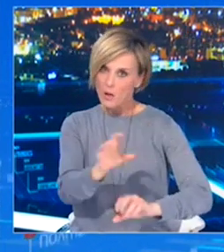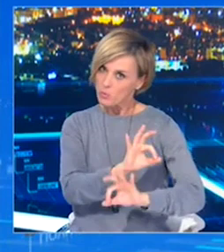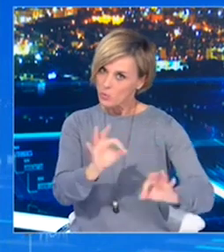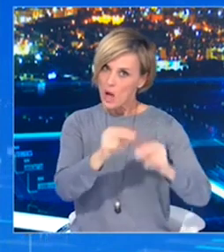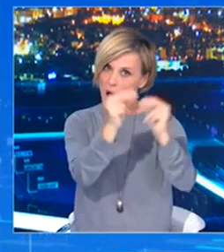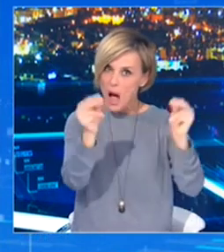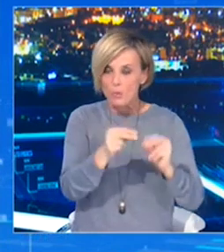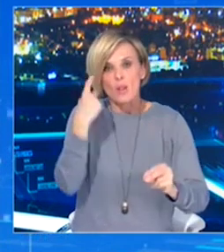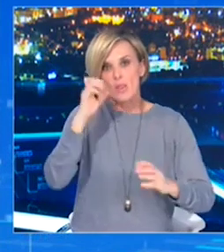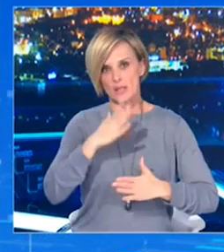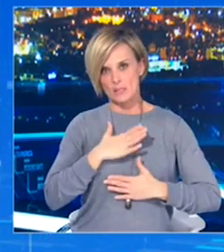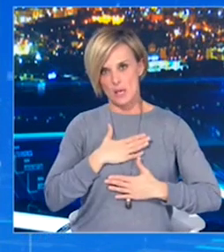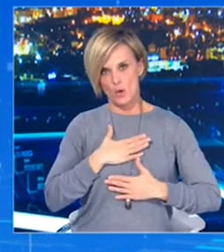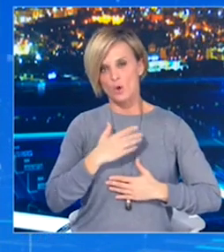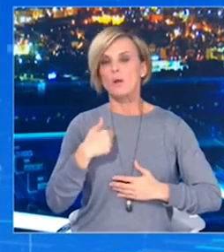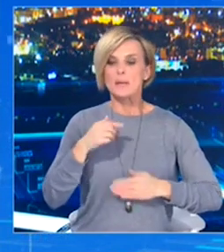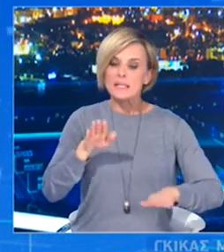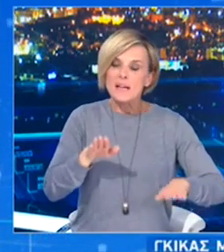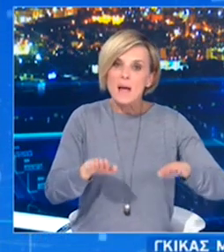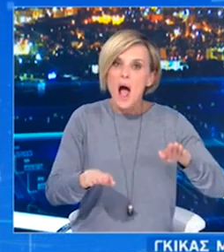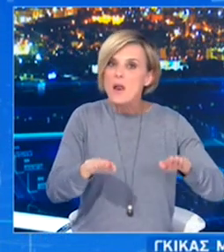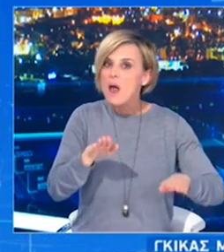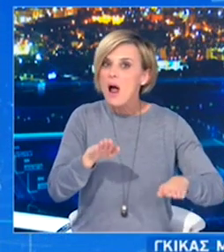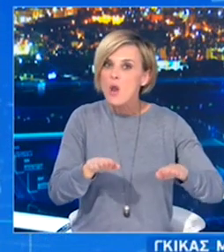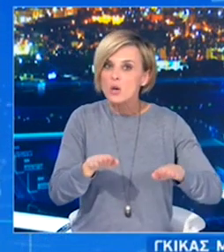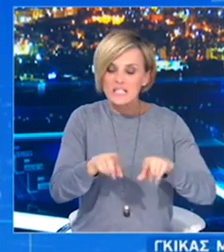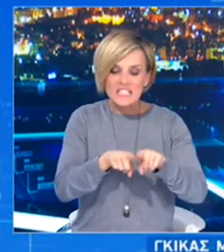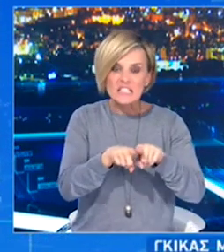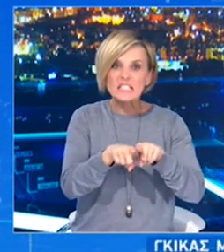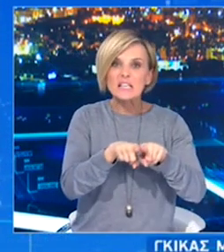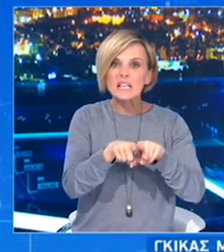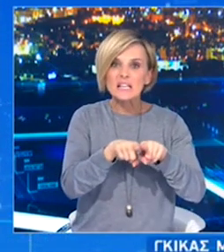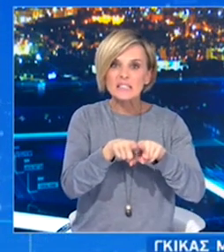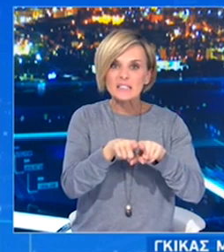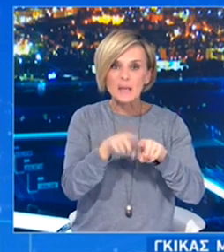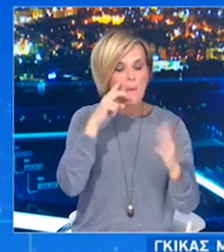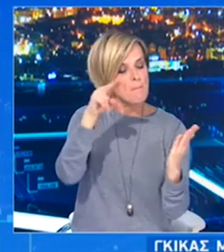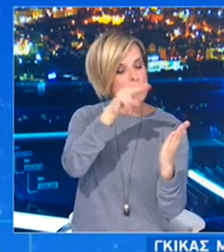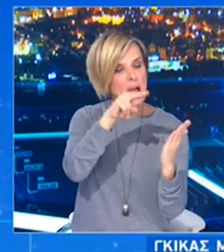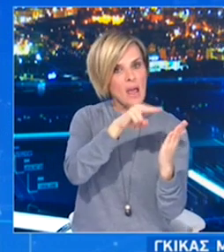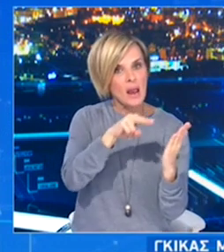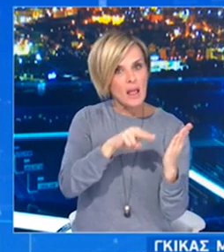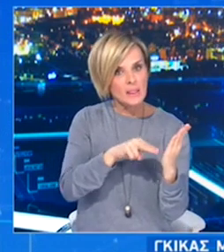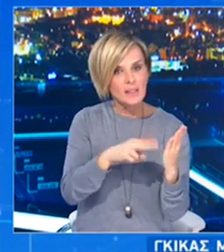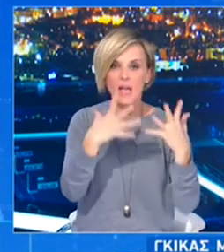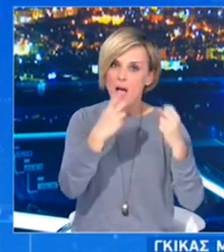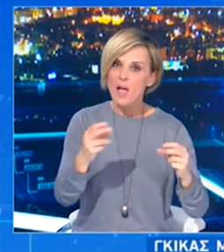οι κλινικές μελέτες σύγκρισης μεταξύ εμβολίων δεν είναι επί του παρόντος κάτι το οποίο μας απασχολεί και δεν είναι κάτι το οποίο